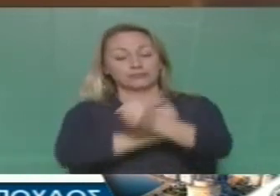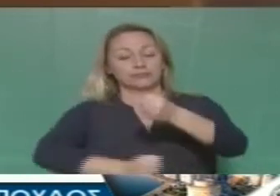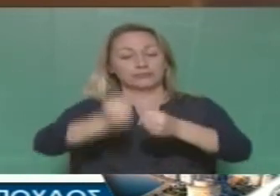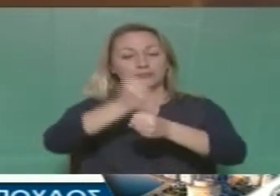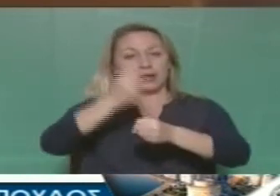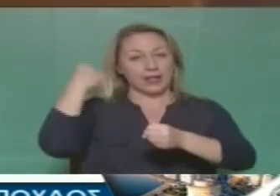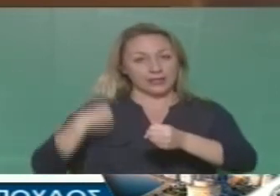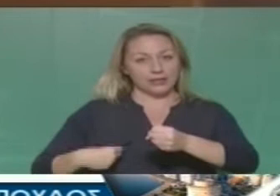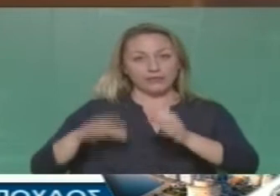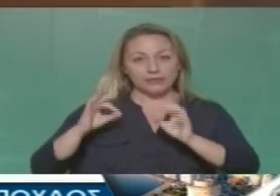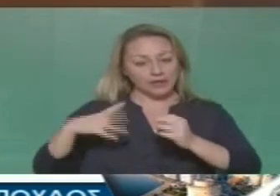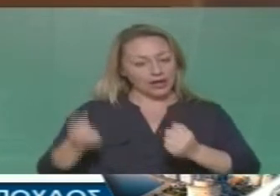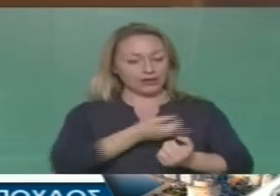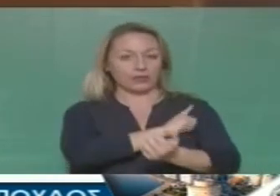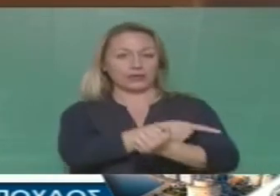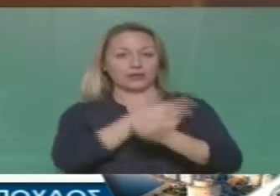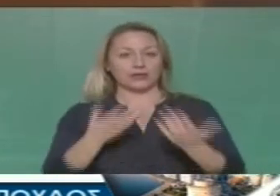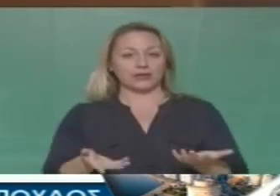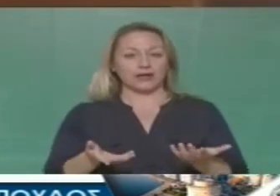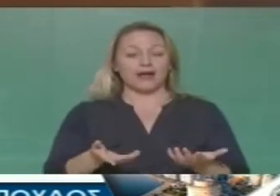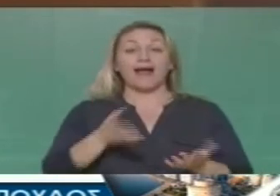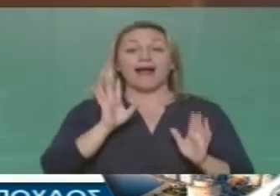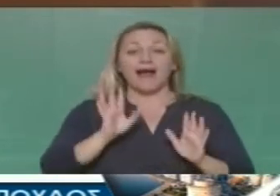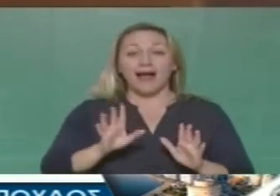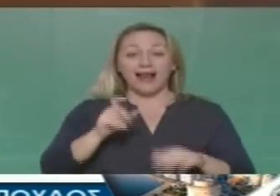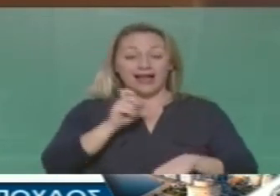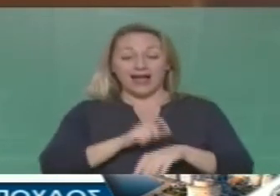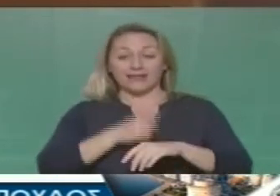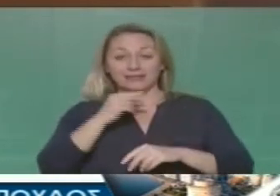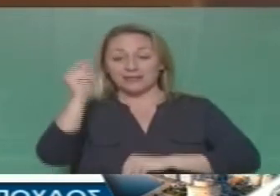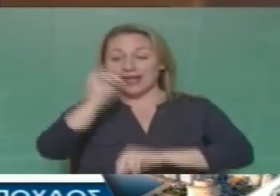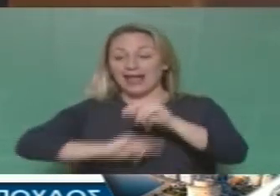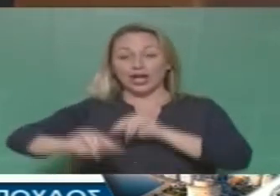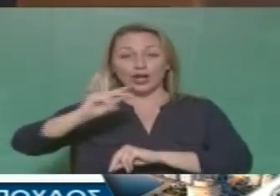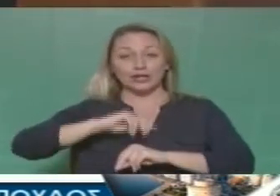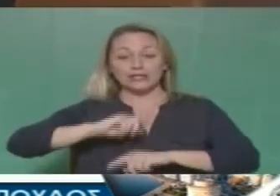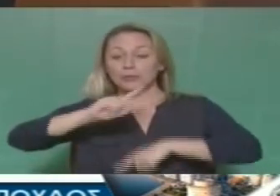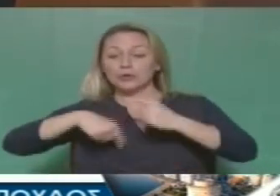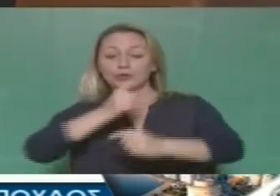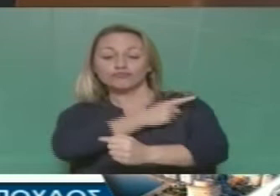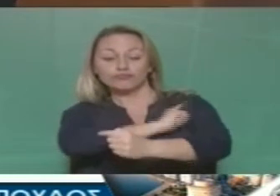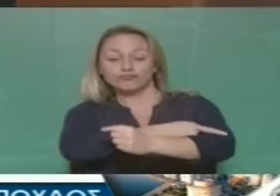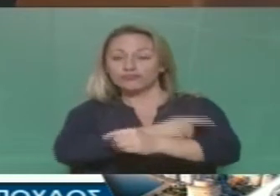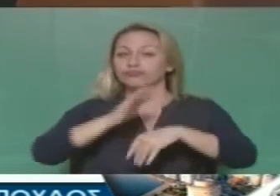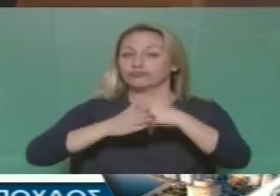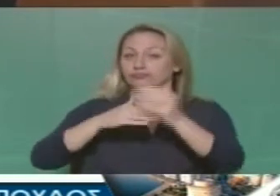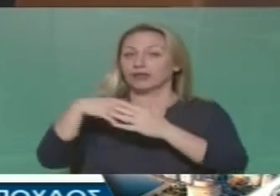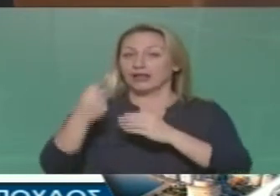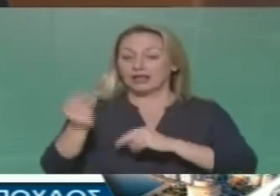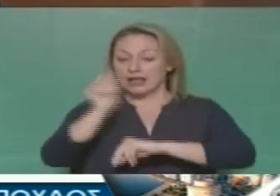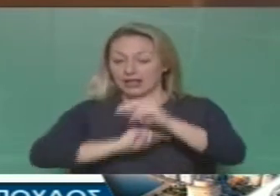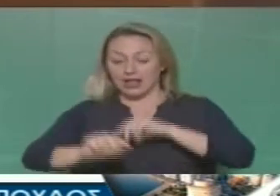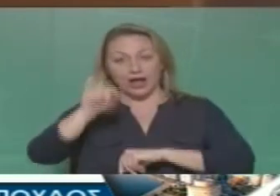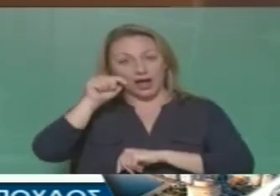Το ζήτημα όμως των εκλογών δεν είναι ο διαγωνισμός μεταξύ των ικανών και των ικανότερων. Το ζήτημα των εκλογών, και αυτό